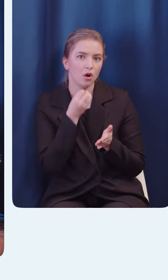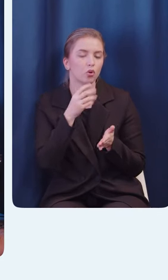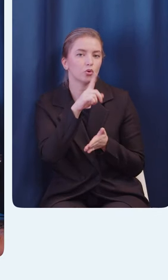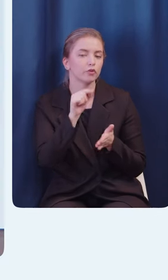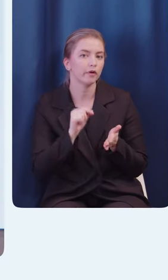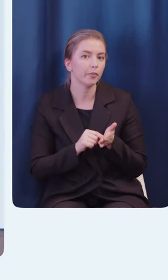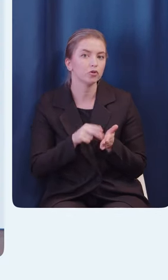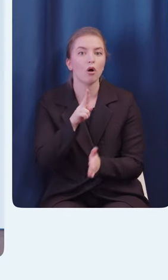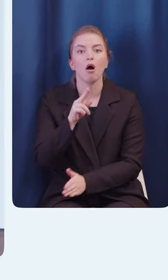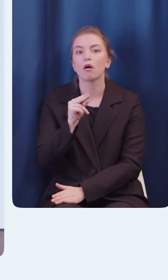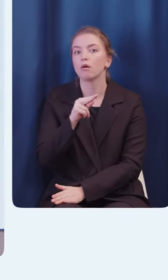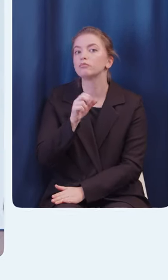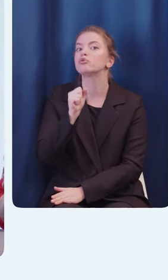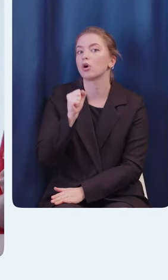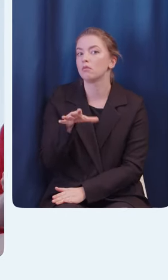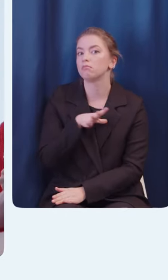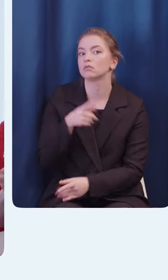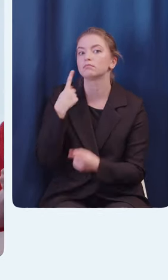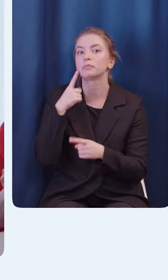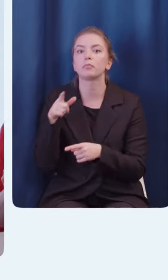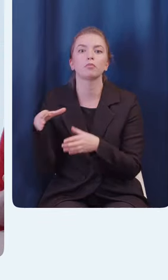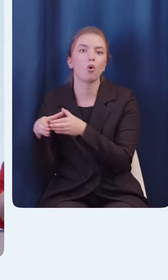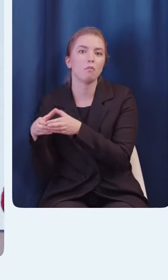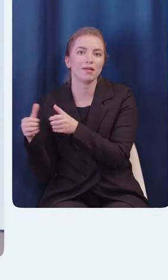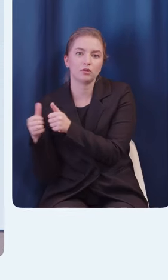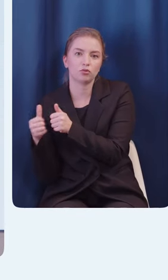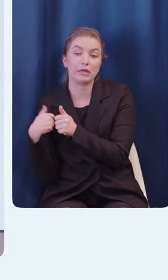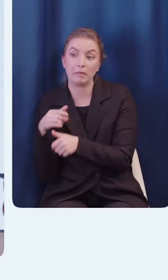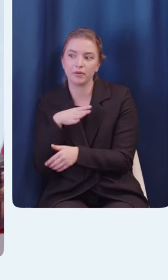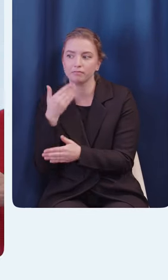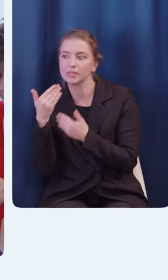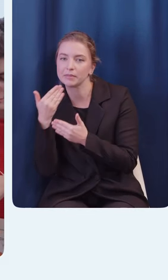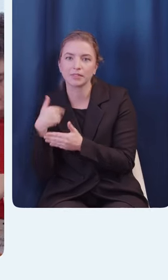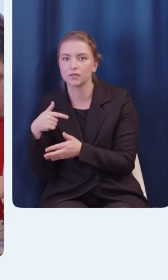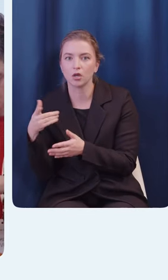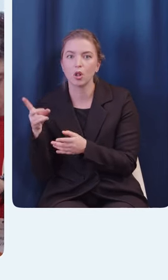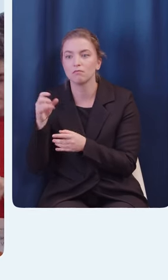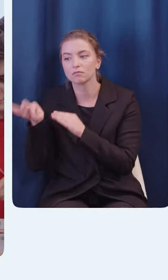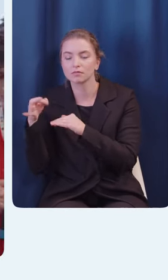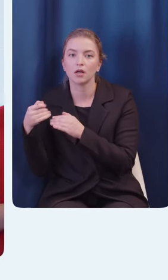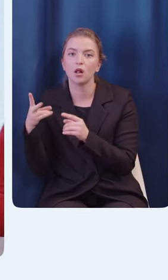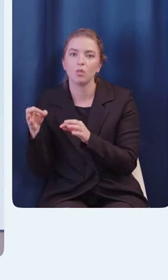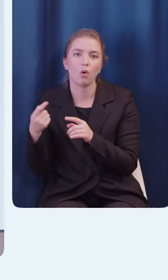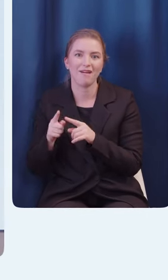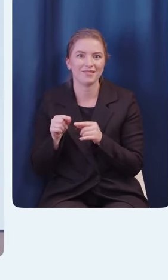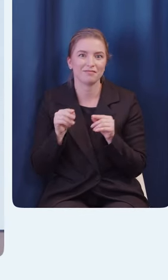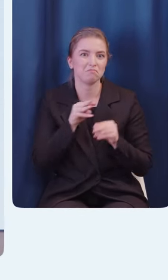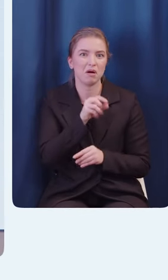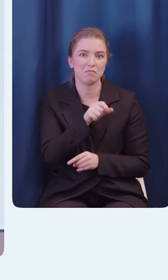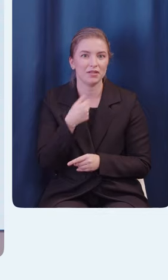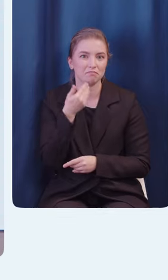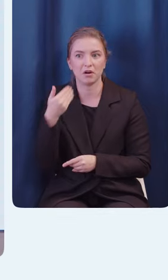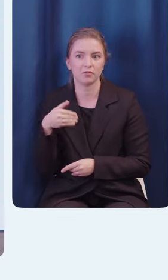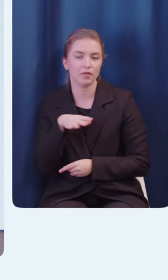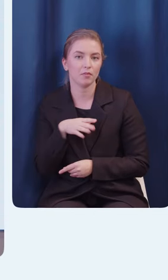разрабатывала соседняя со мной команда. Я их опрашивал, насколько мог, но вот этот момент я не уточнял. Но я предположу,